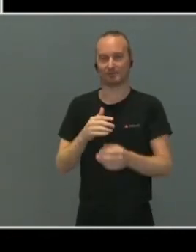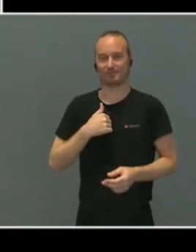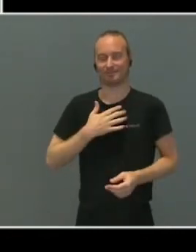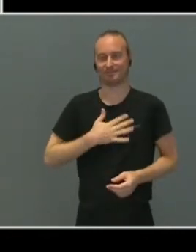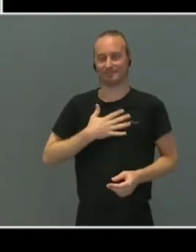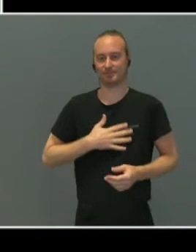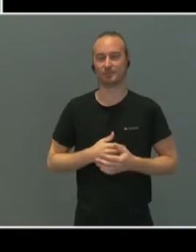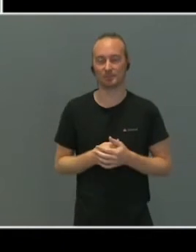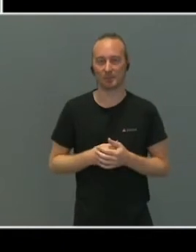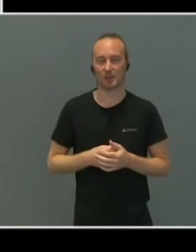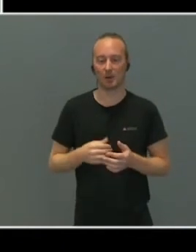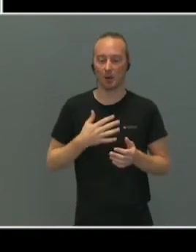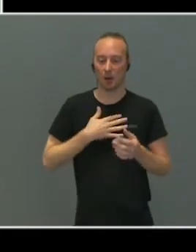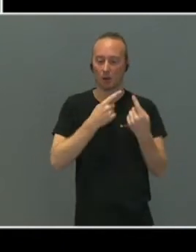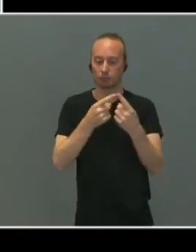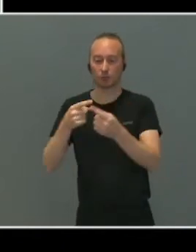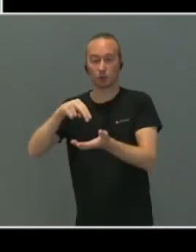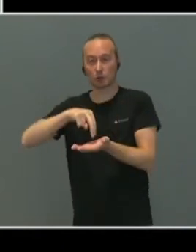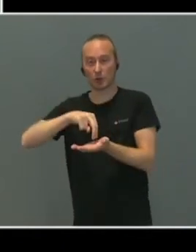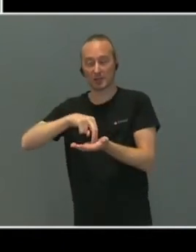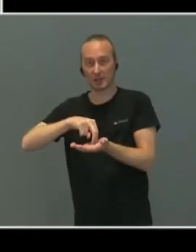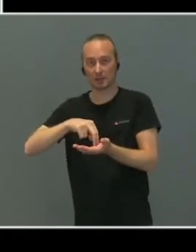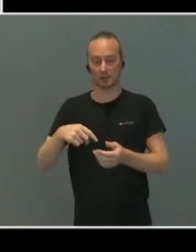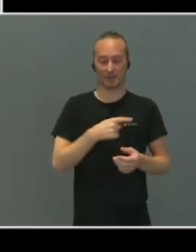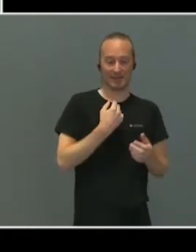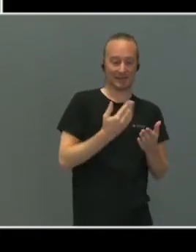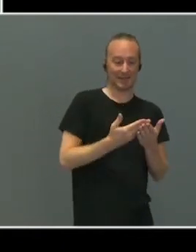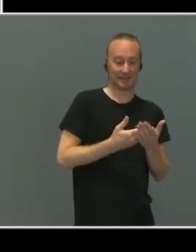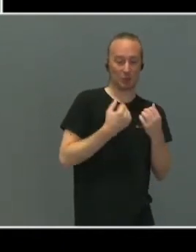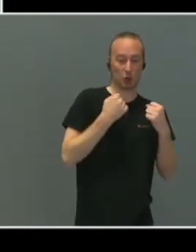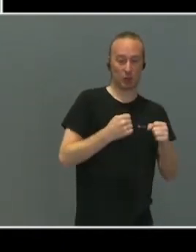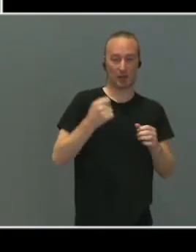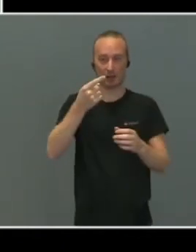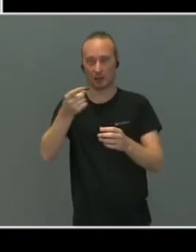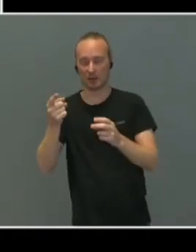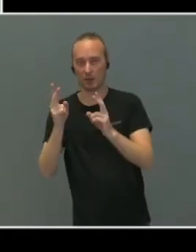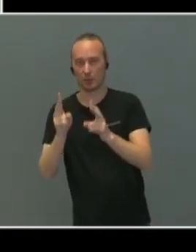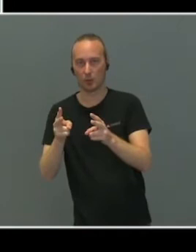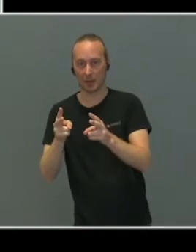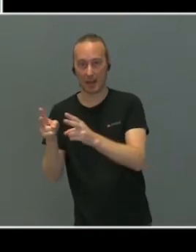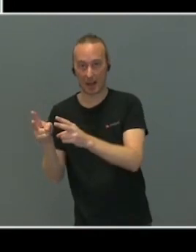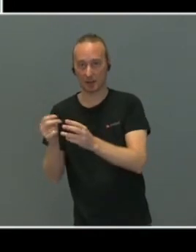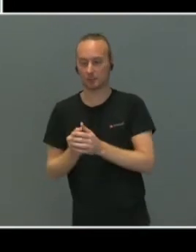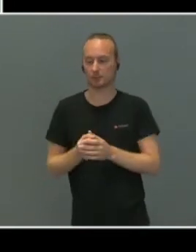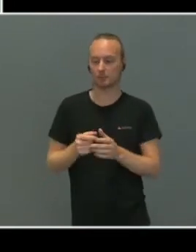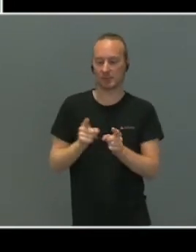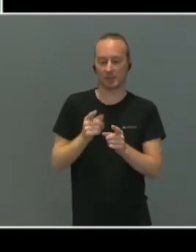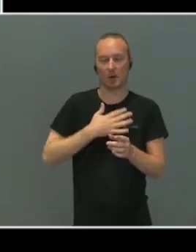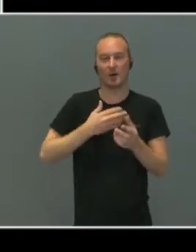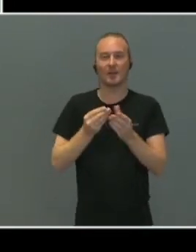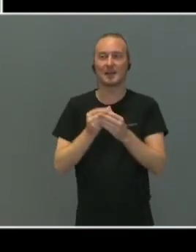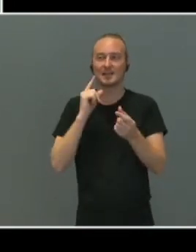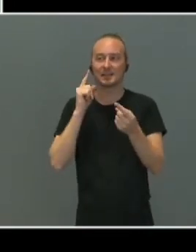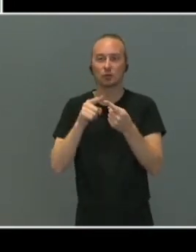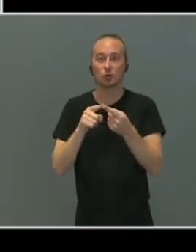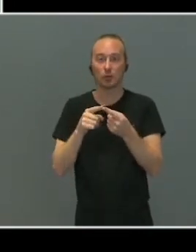jo forskjellige stålsteder som brukere og som tjenestyrtere. Men vi har felles intensjoner å skape en